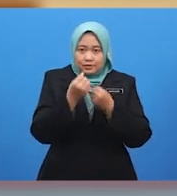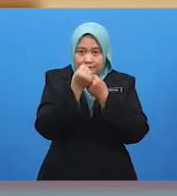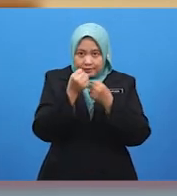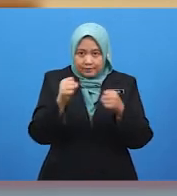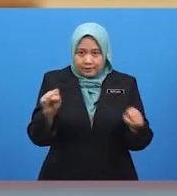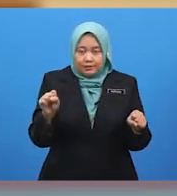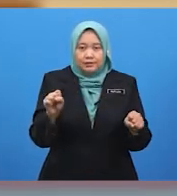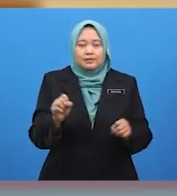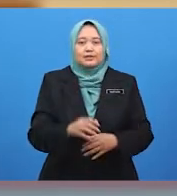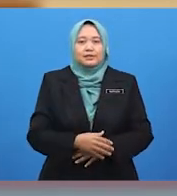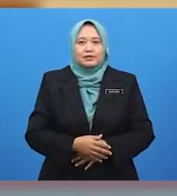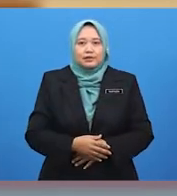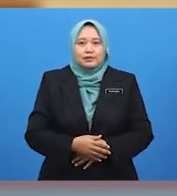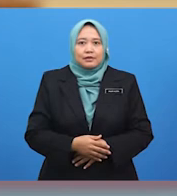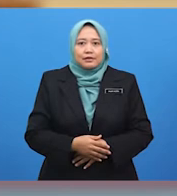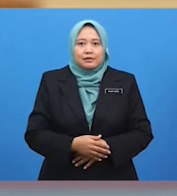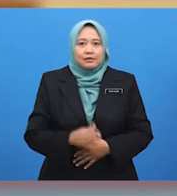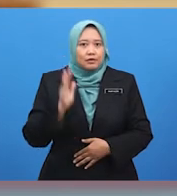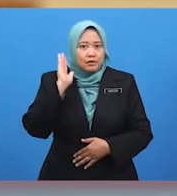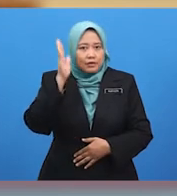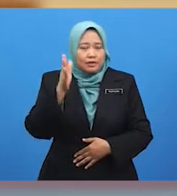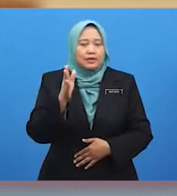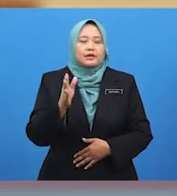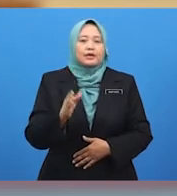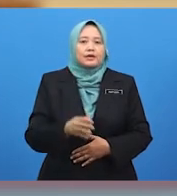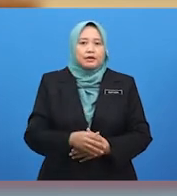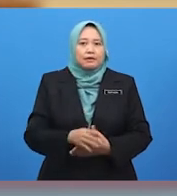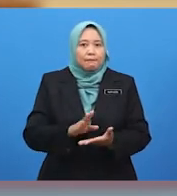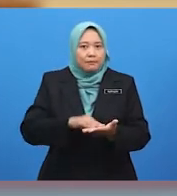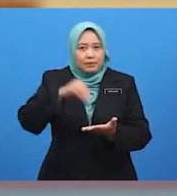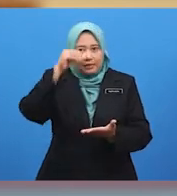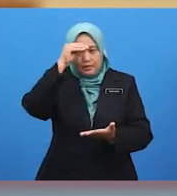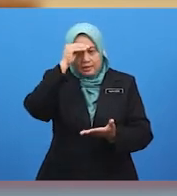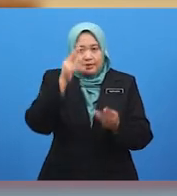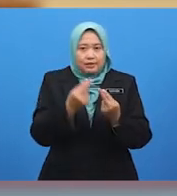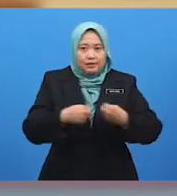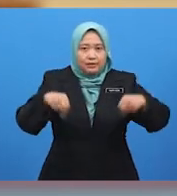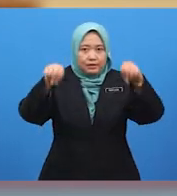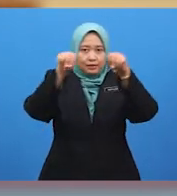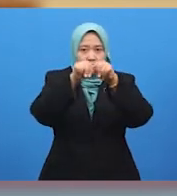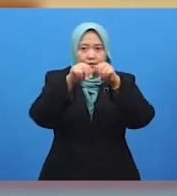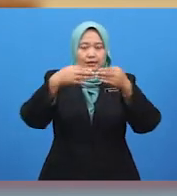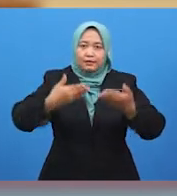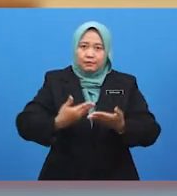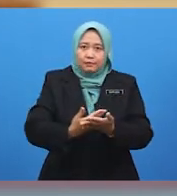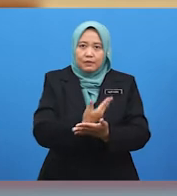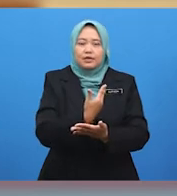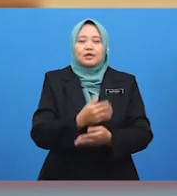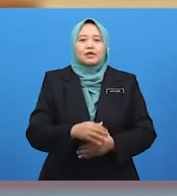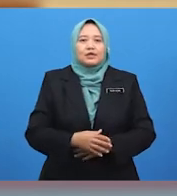untuk mengikuti satu lagi nilai baharu dalam mata pelajaran pendidikan moral tahun 4.